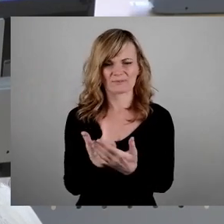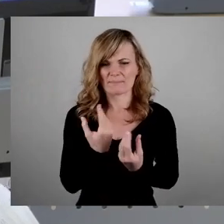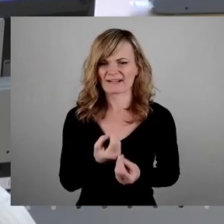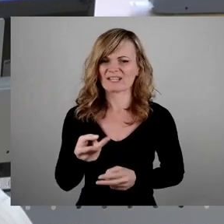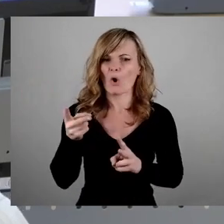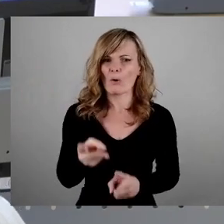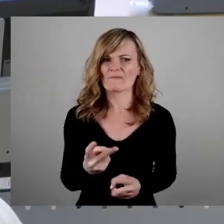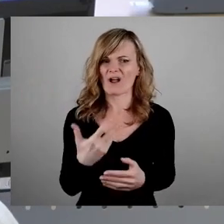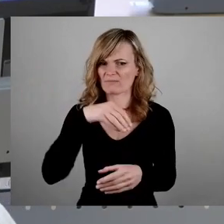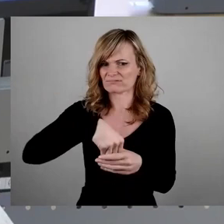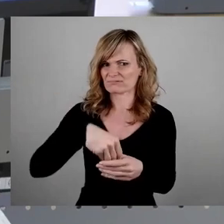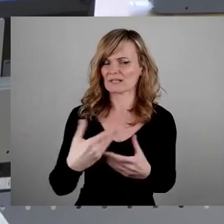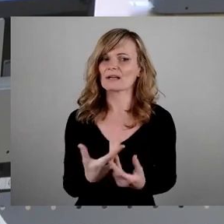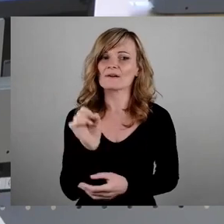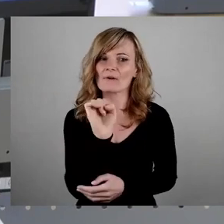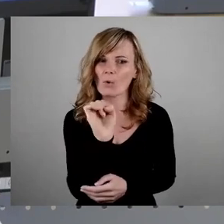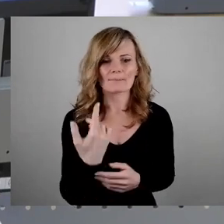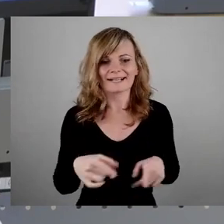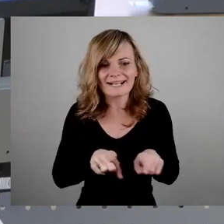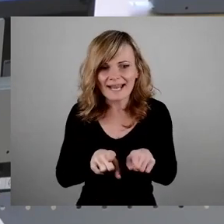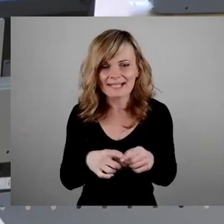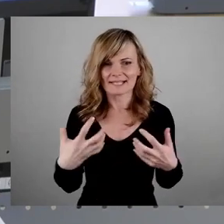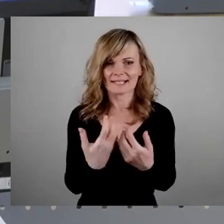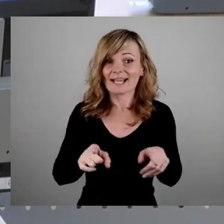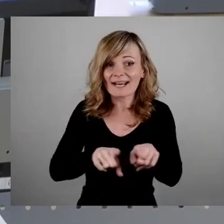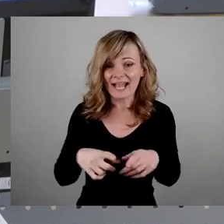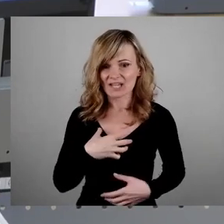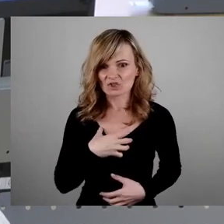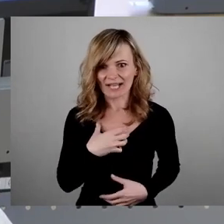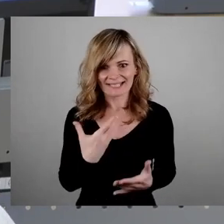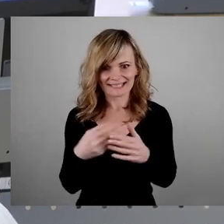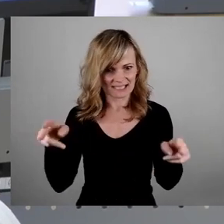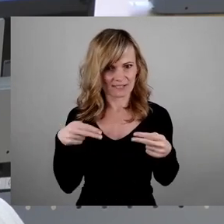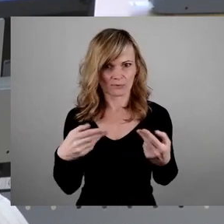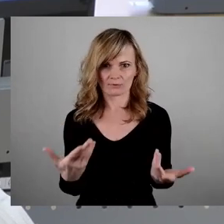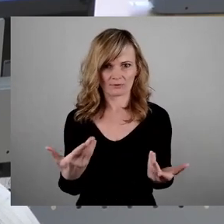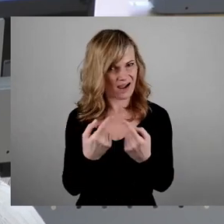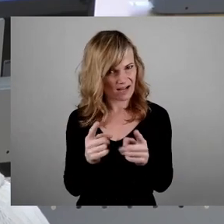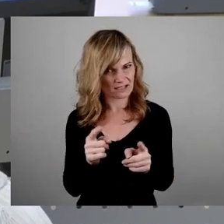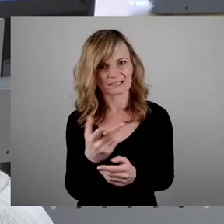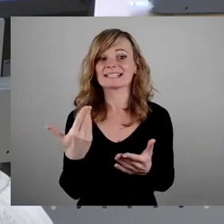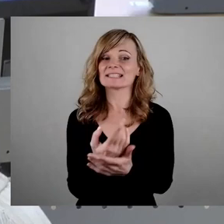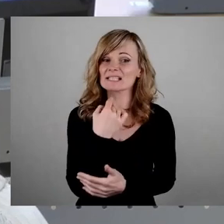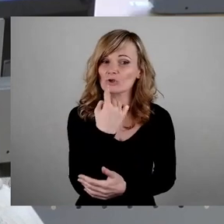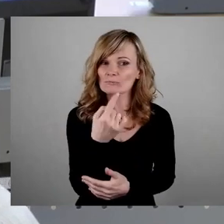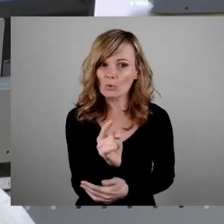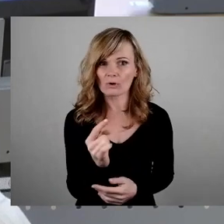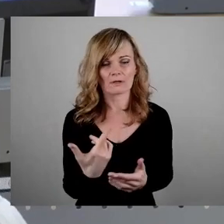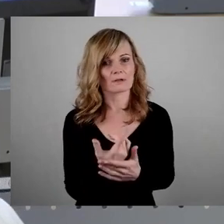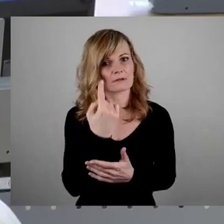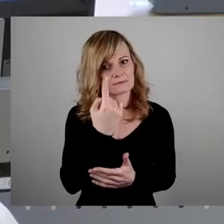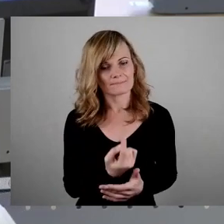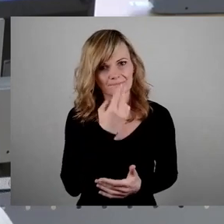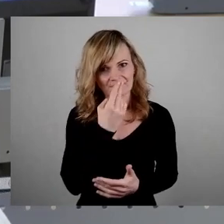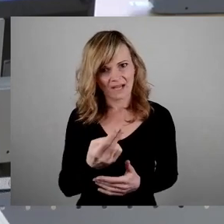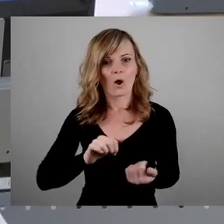das nicht irgendwie der gleiche Krieg und der gleiche Schrecken ist, der zurückgekehrt ist. Dieser Spruch untergräbt die Singularität des Holocaust,